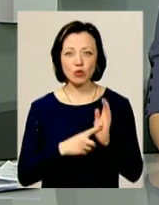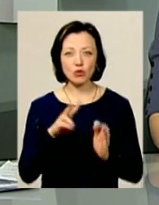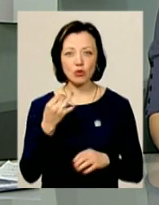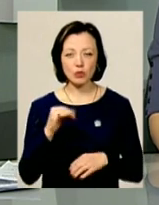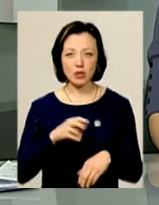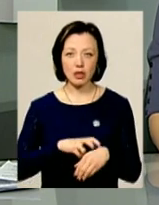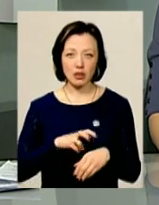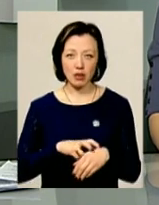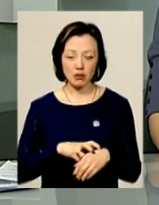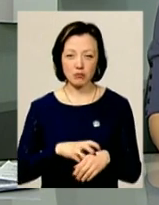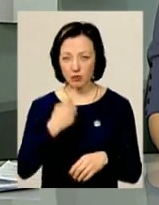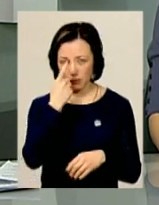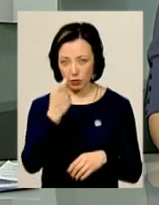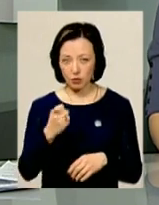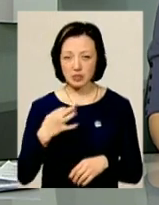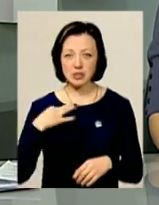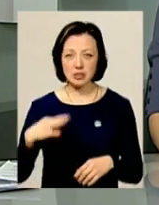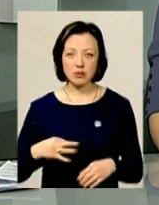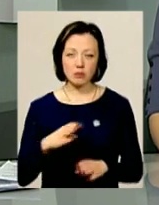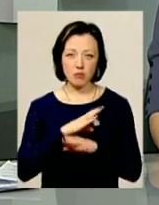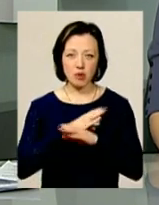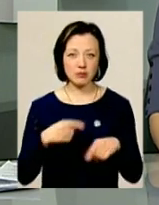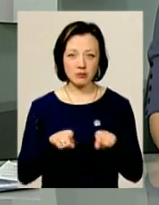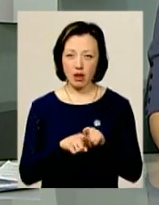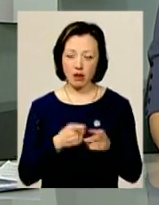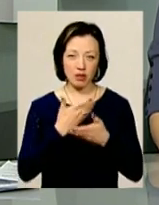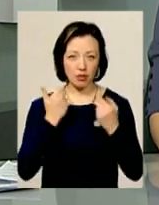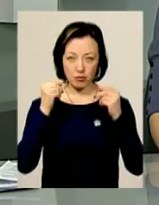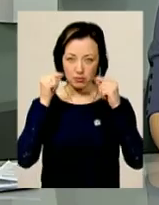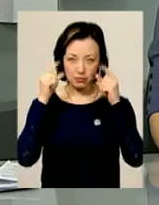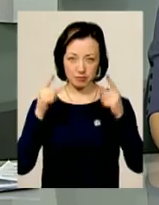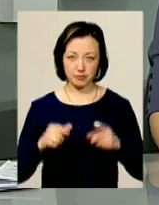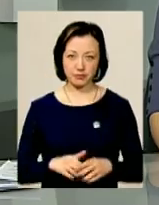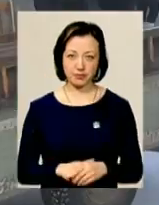лютого лікар шпиталю повідомив Віктору, що його син помер, так і не прийшовши до тями.